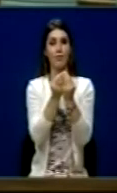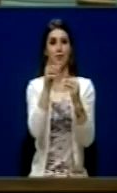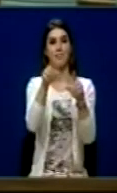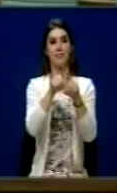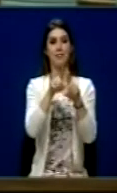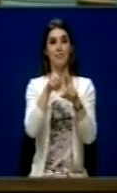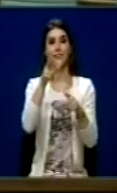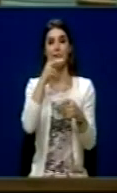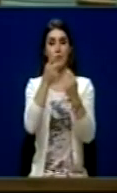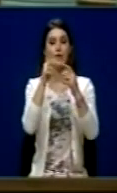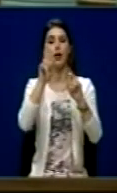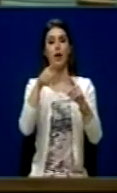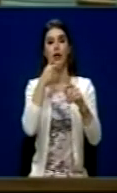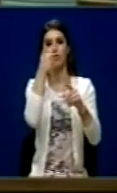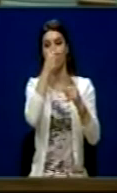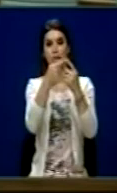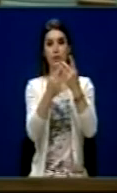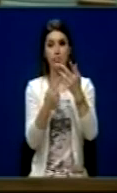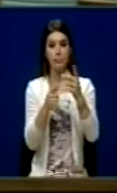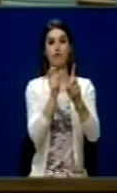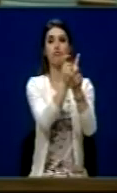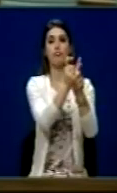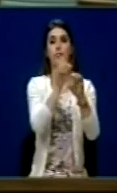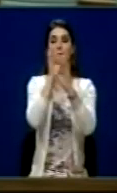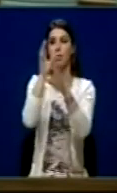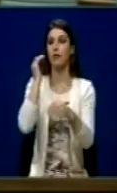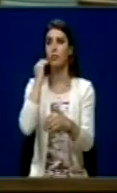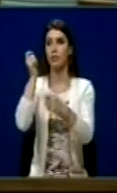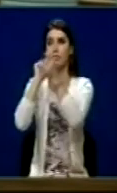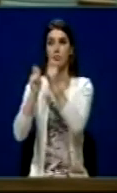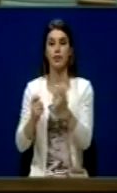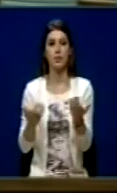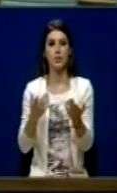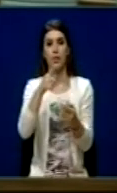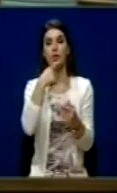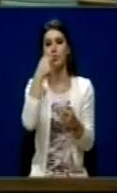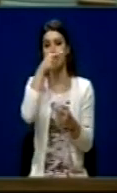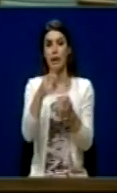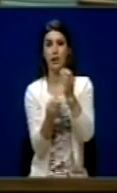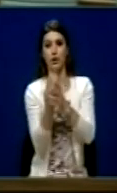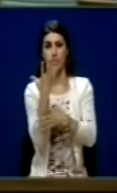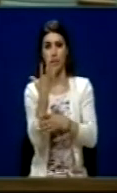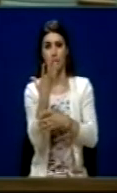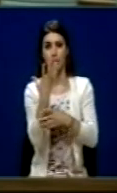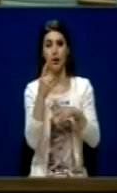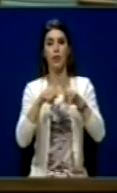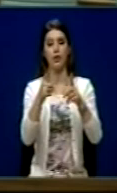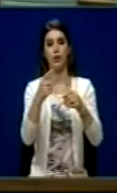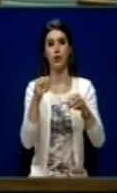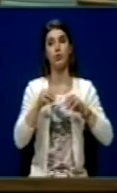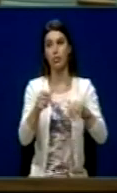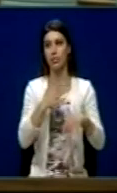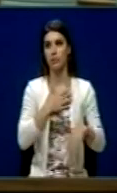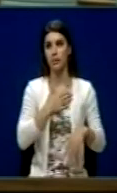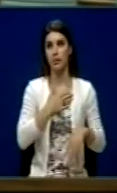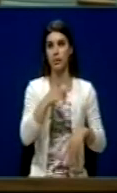negociatat pa kushte, po përmes negociatat e ju pa mundësua kushdzimi në dajë Sërbis. Përshka këse kërëjimi i këti teritojt e autonon për brenda vendit,